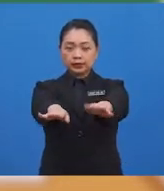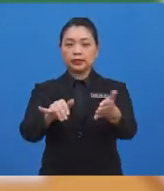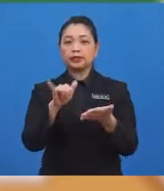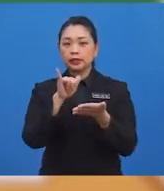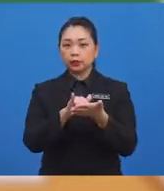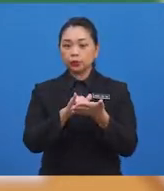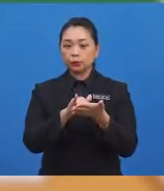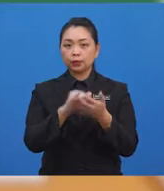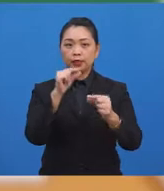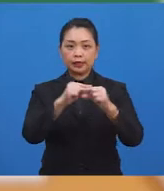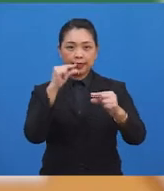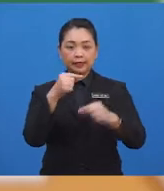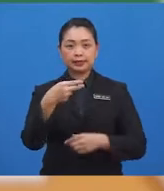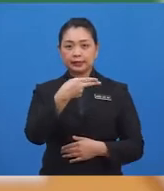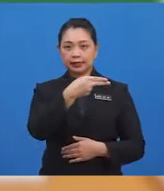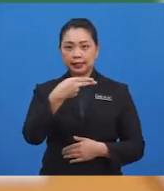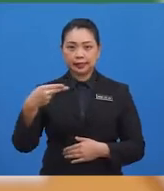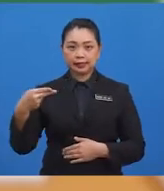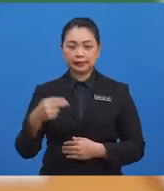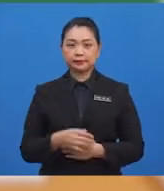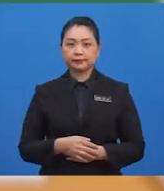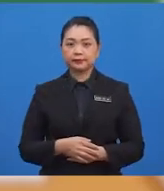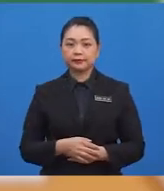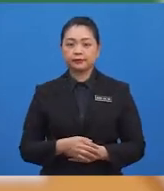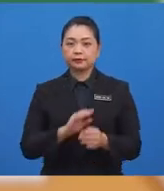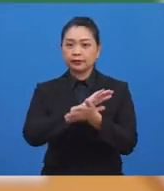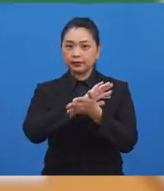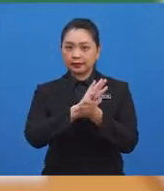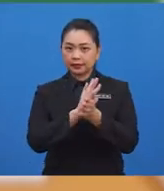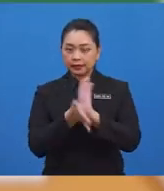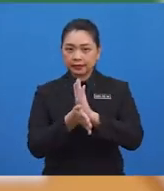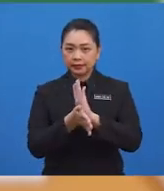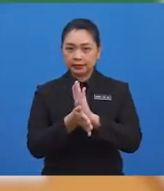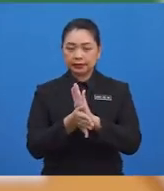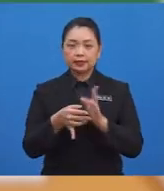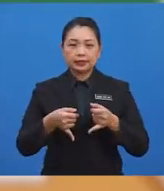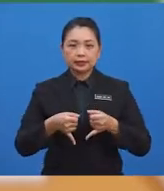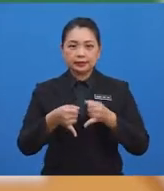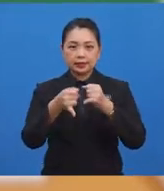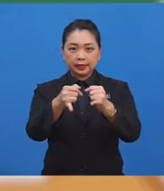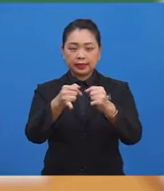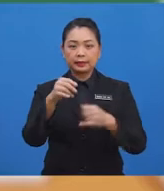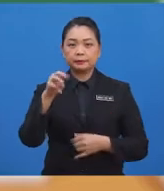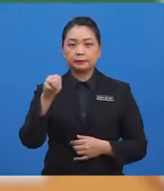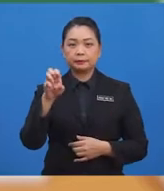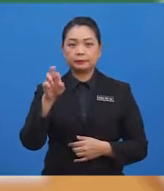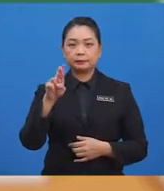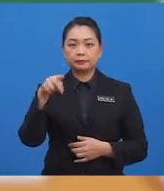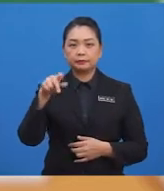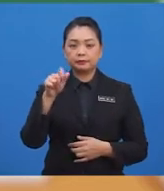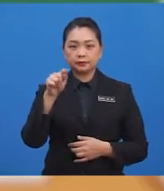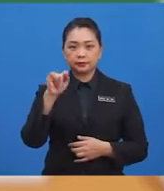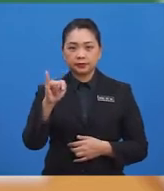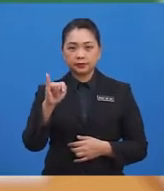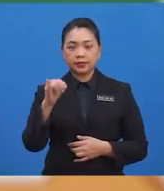depan, itu garis selari. Maka, jalan merpati dan jalan